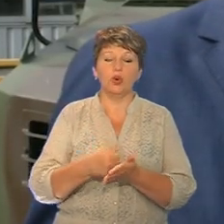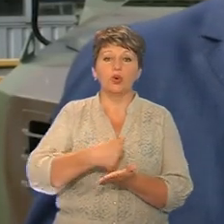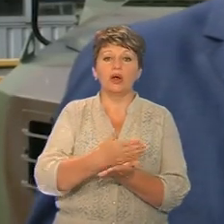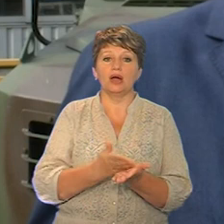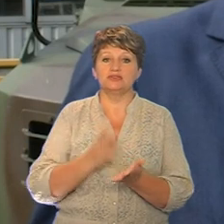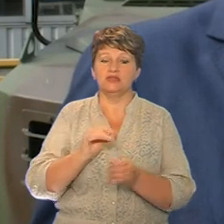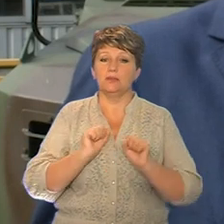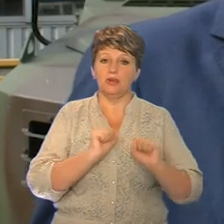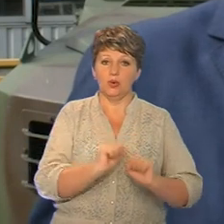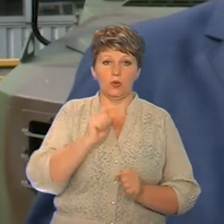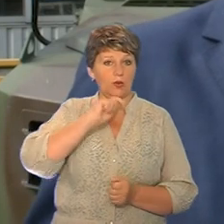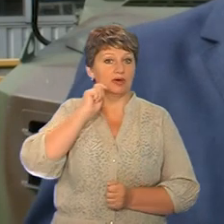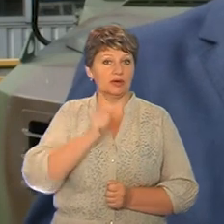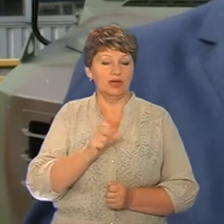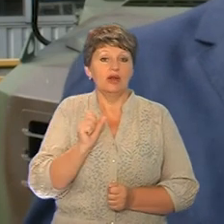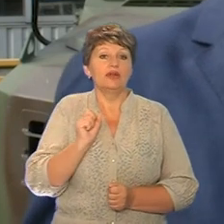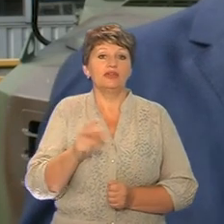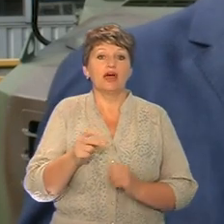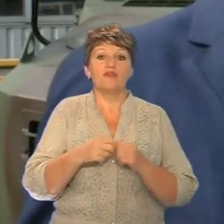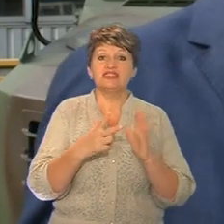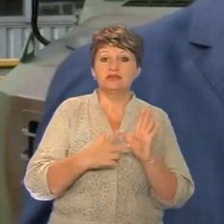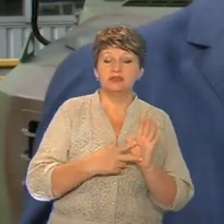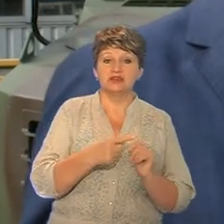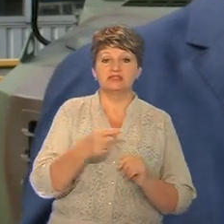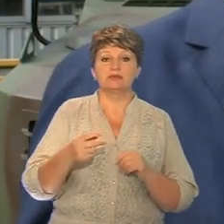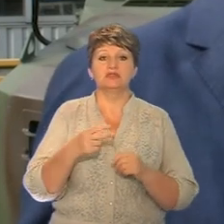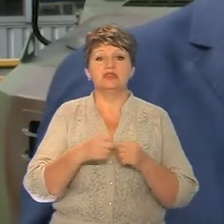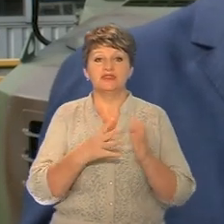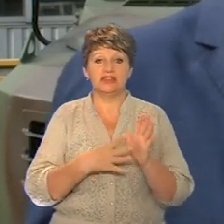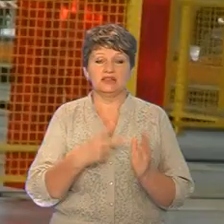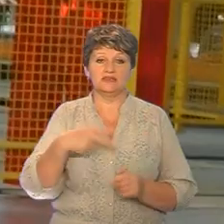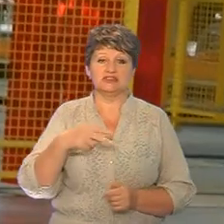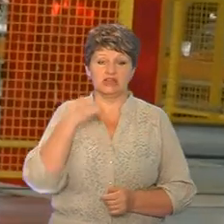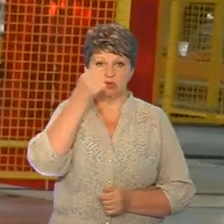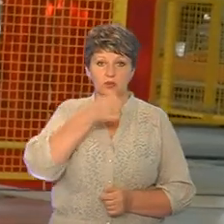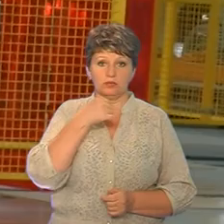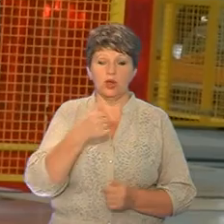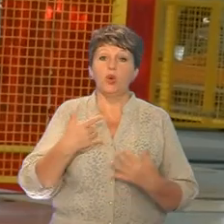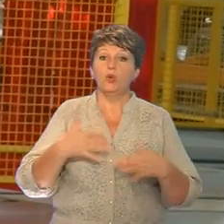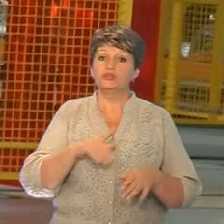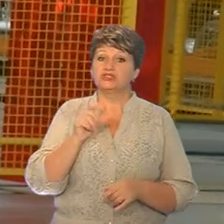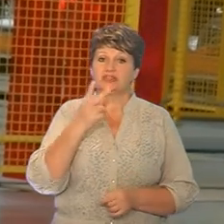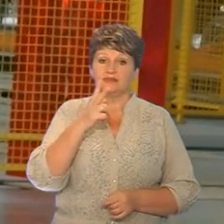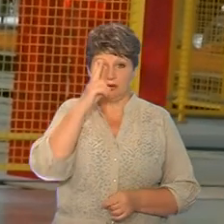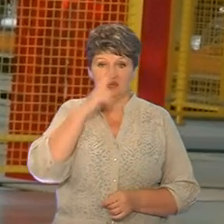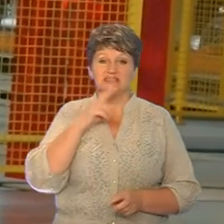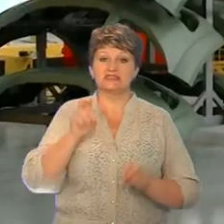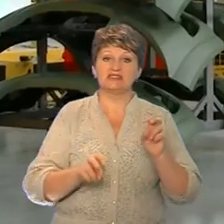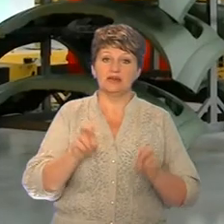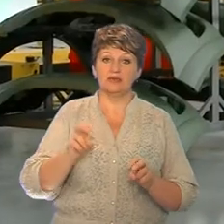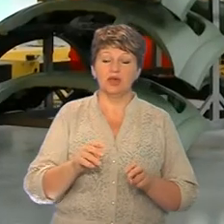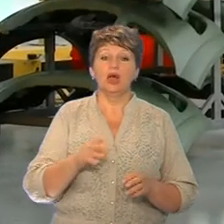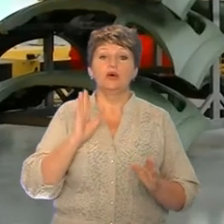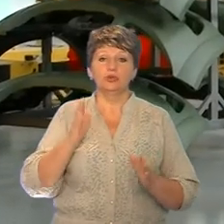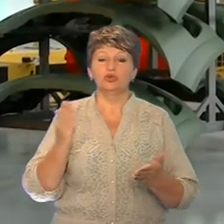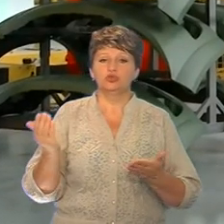обороностатності країни, як в 18-19-20-х роках. Вже за два місяці на заводі світ побачить